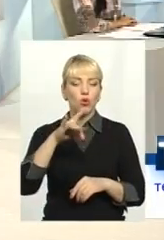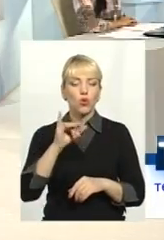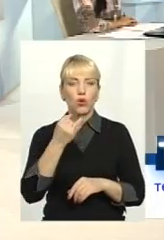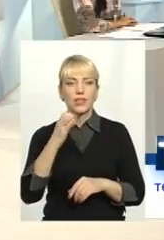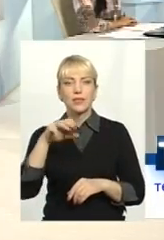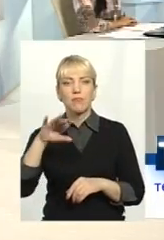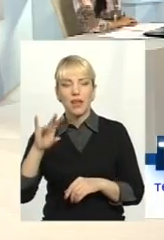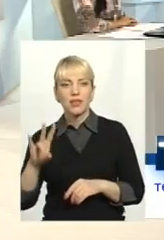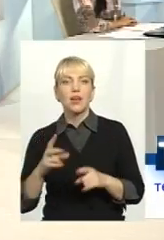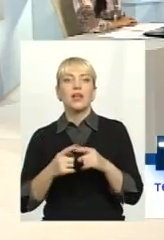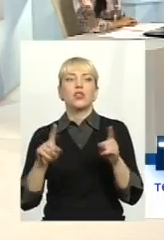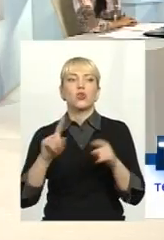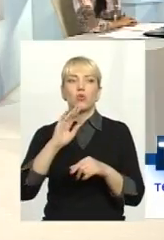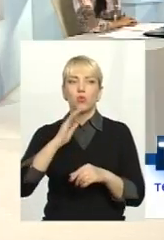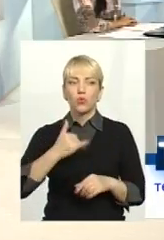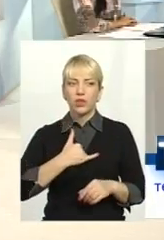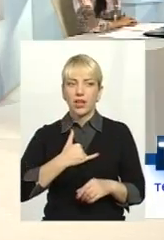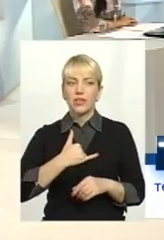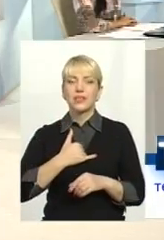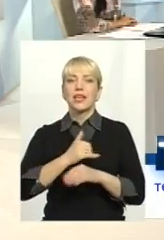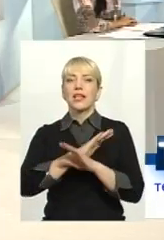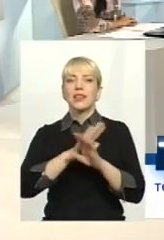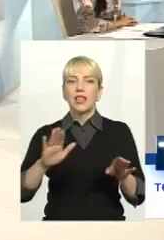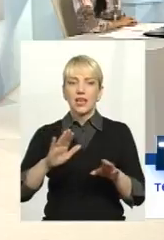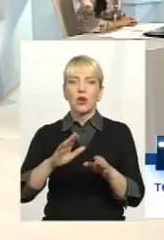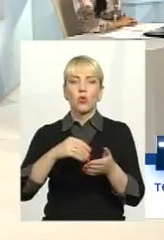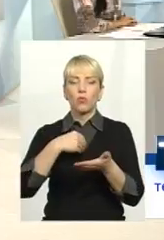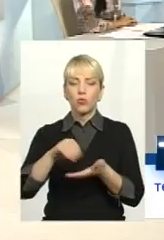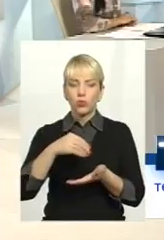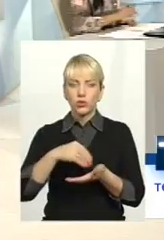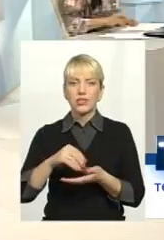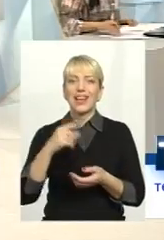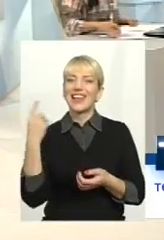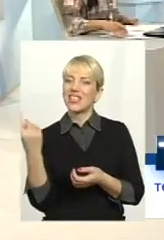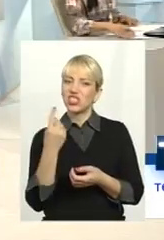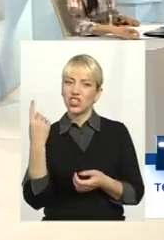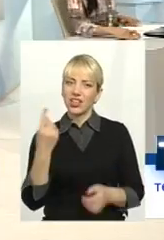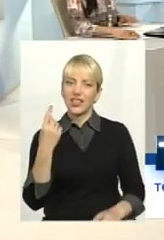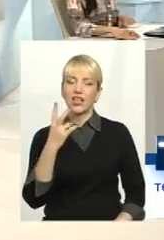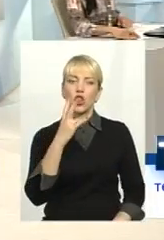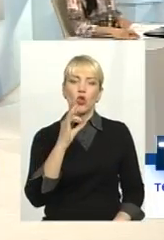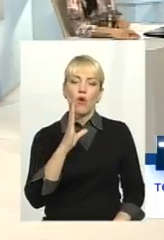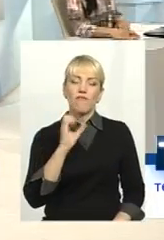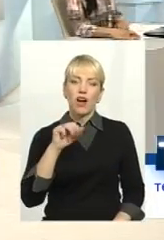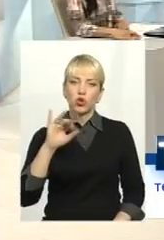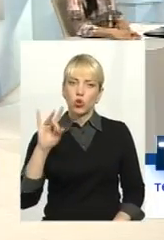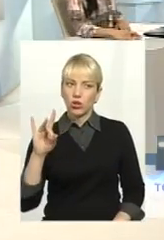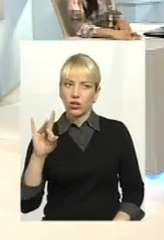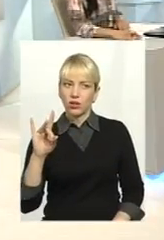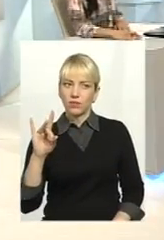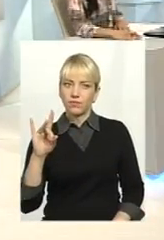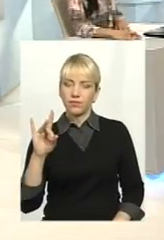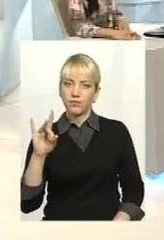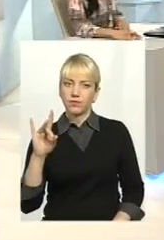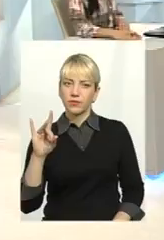Хмельниччині свідомо не купуються лічильники нашого виробника «Новатор». З допомогою мене особисто був запущений